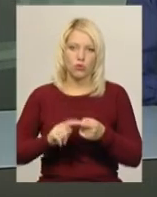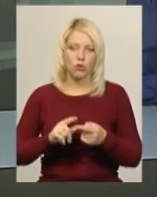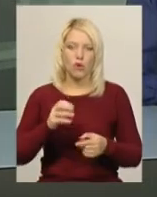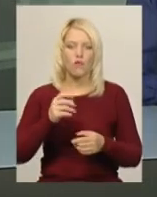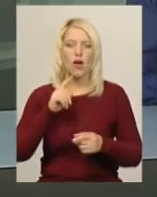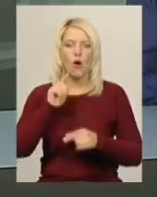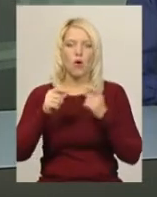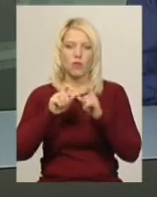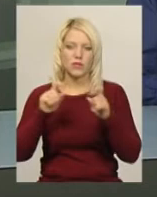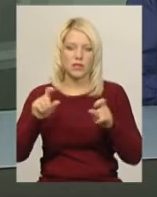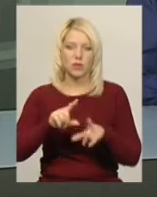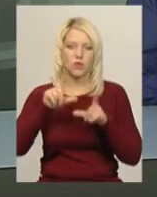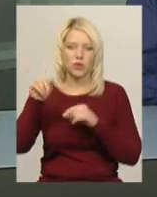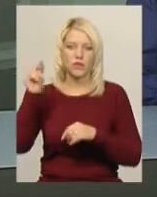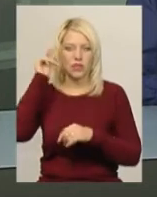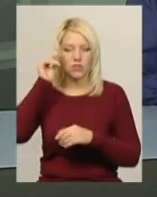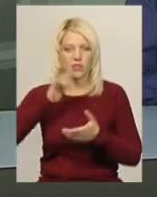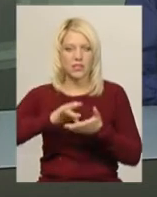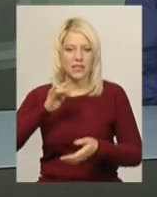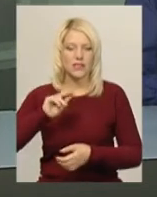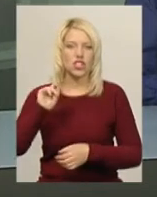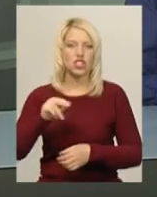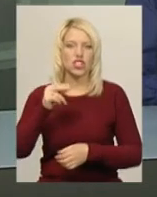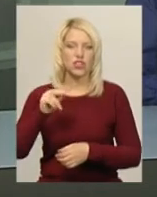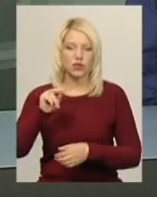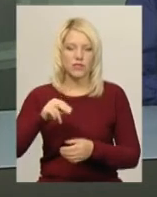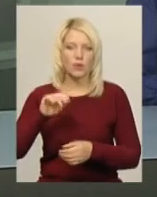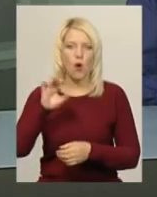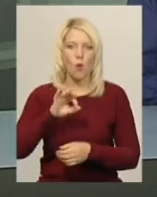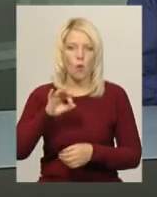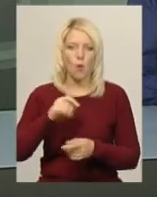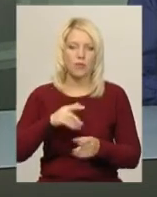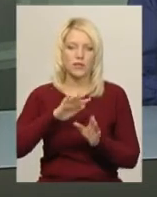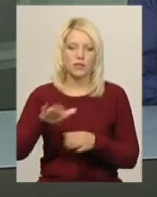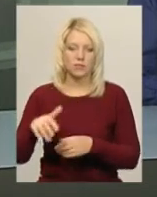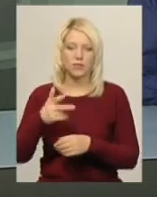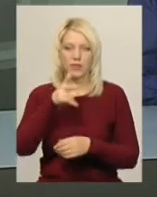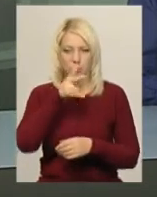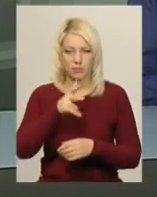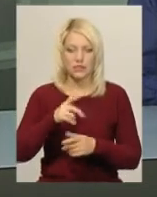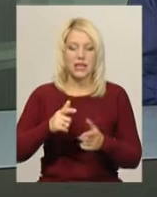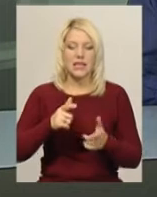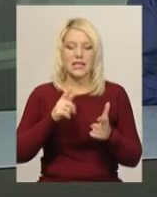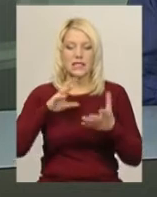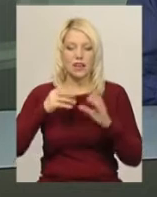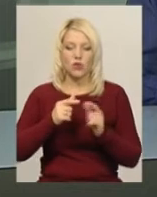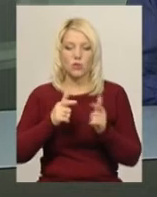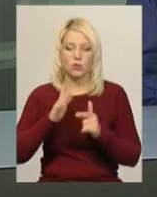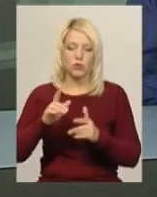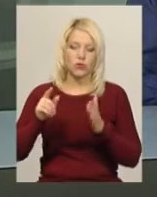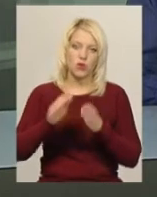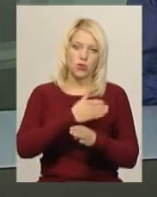вони поїхали до навчального центру у Чернігівську область. Після трьох місяців загальної підготовки їх розподілять у військовій частині.